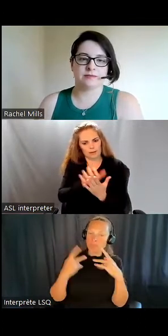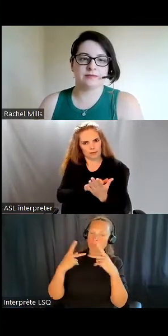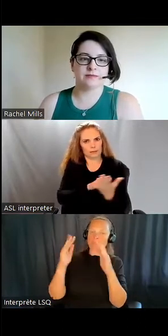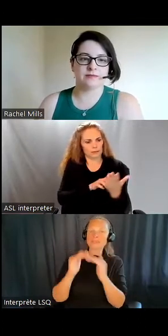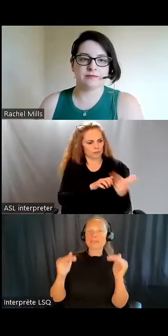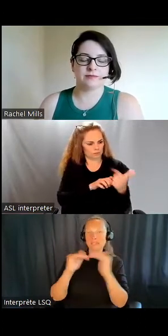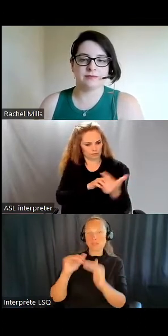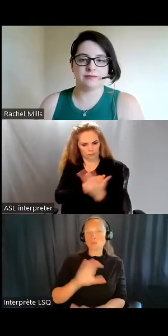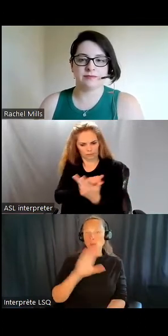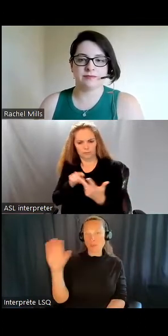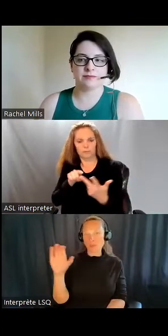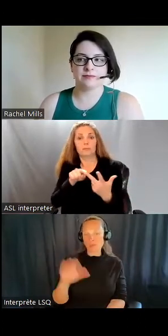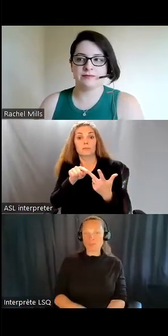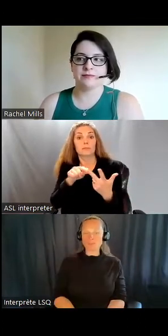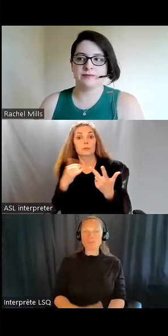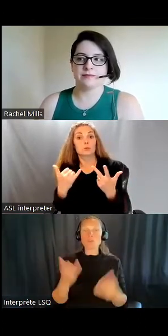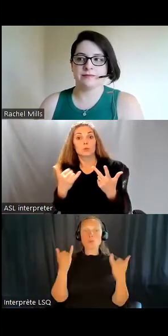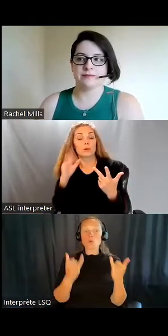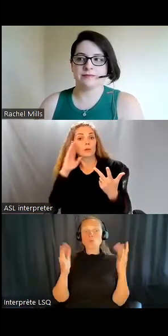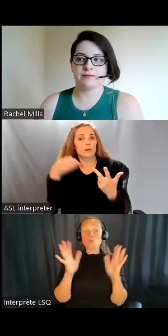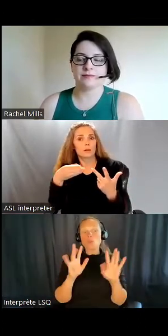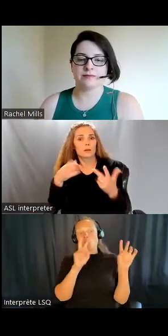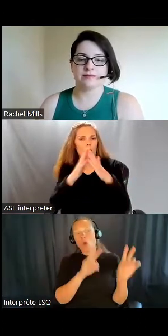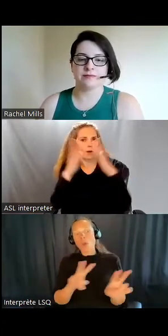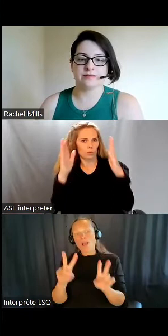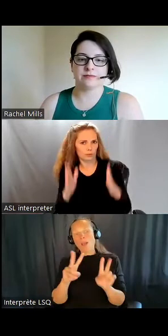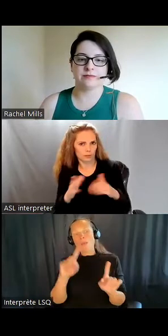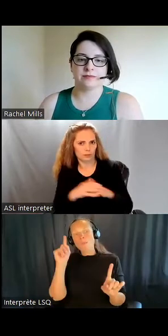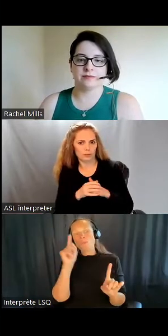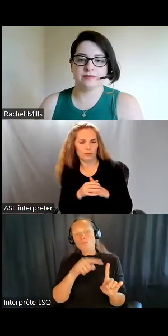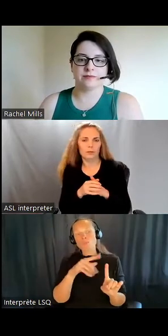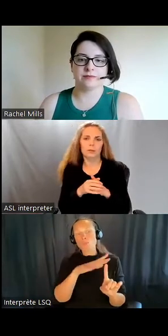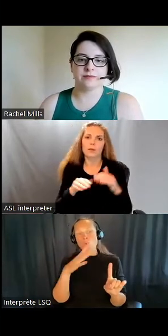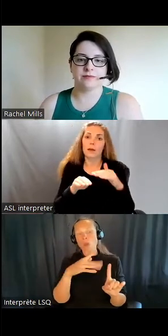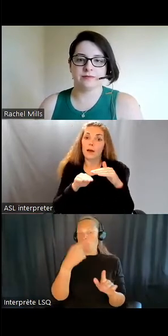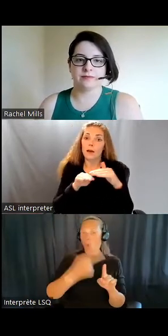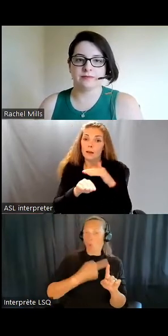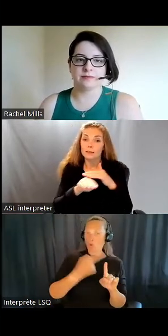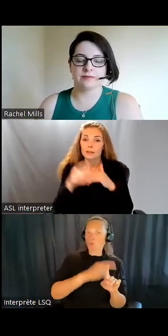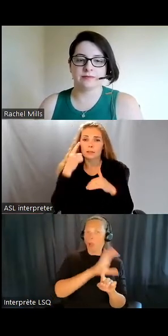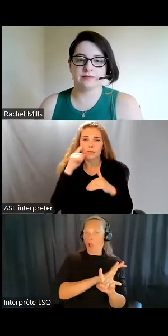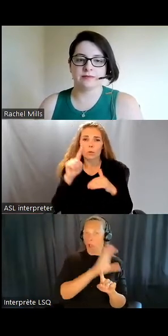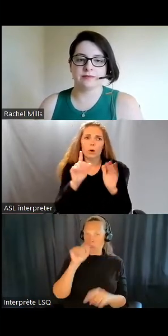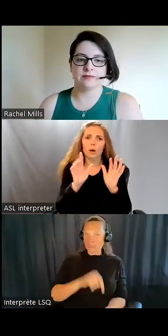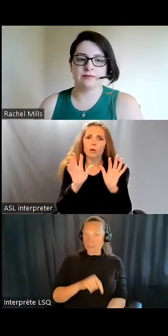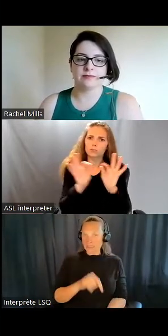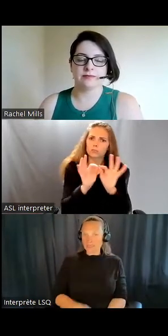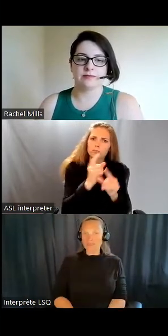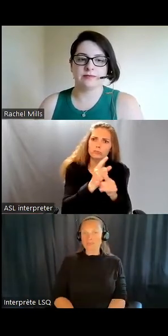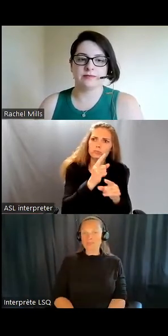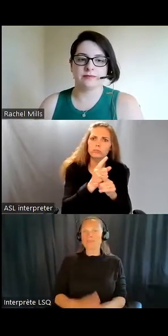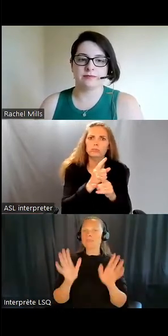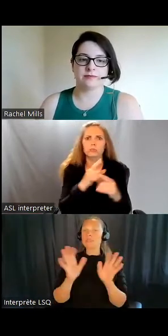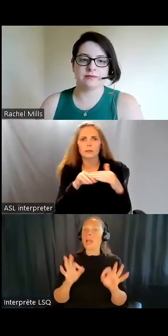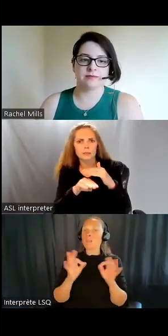explorer la position d'Inclusion Canada sur le logement. L'accès à un logement abordable et inclusif est